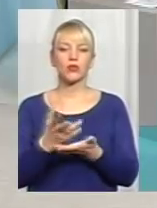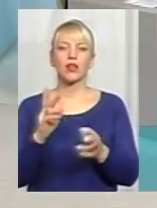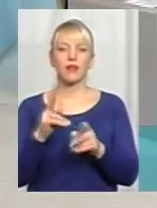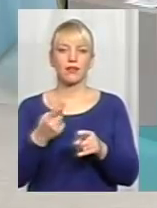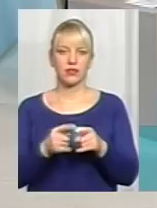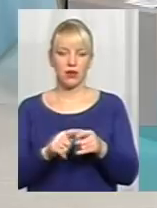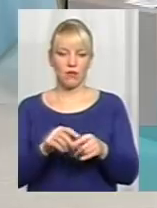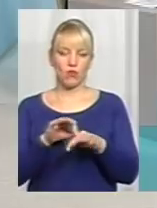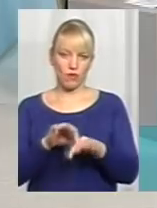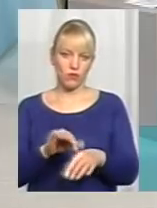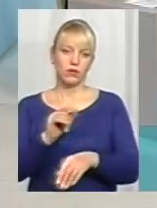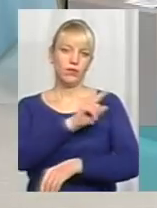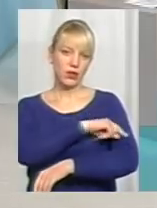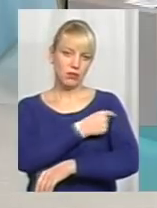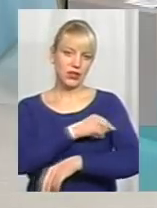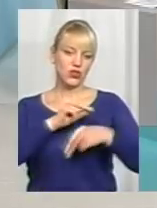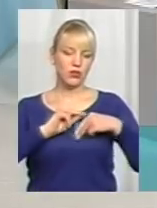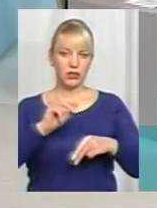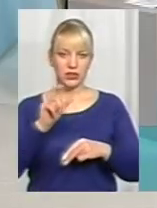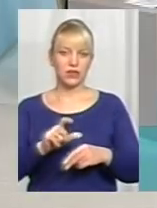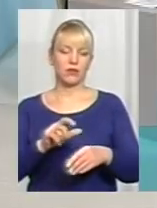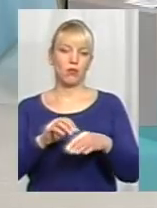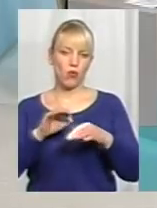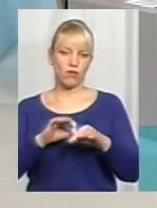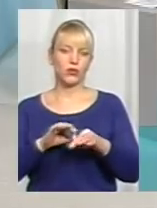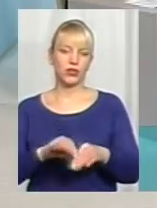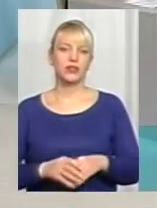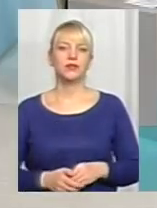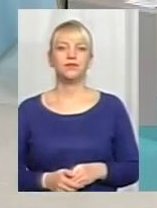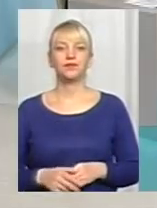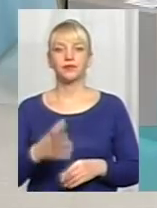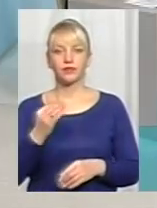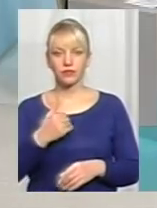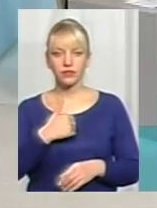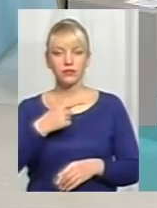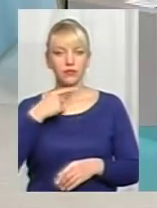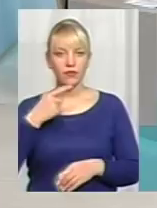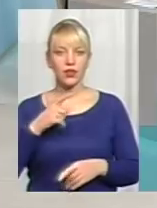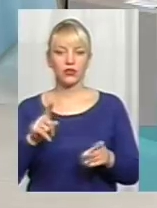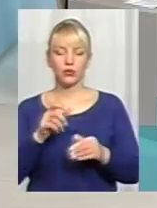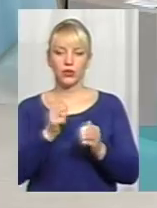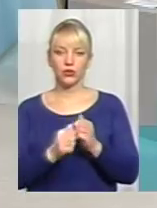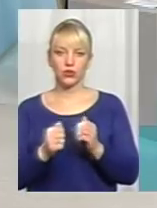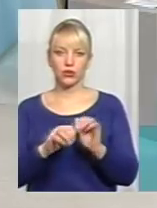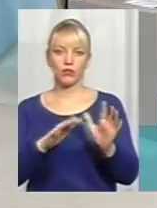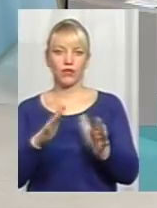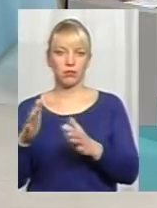проводить питання щодо примусового годування. Але хочу зазначити, що при кожному випадку